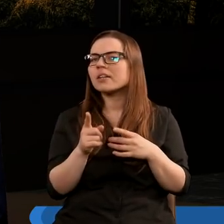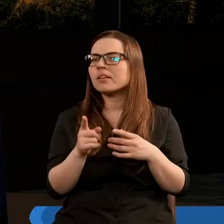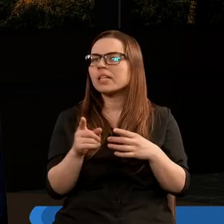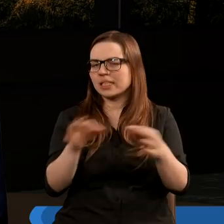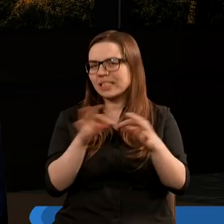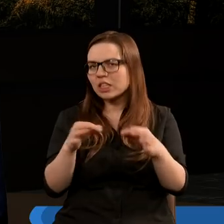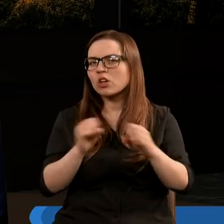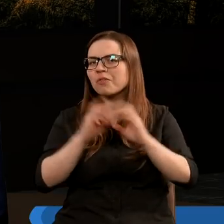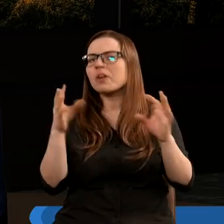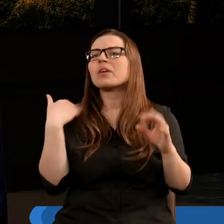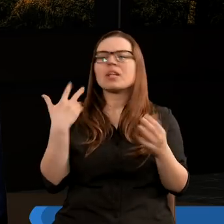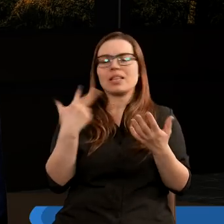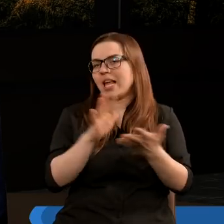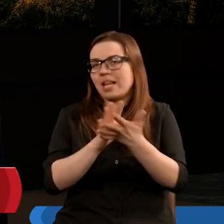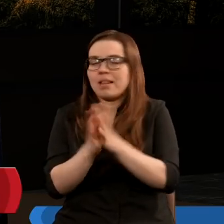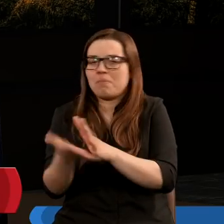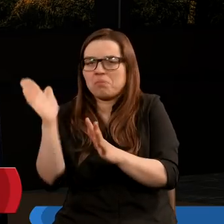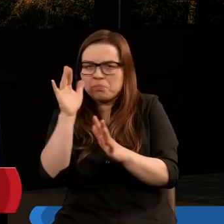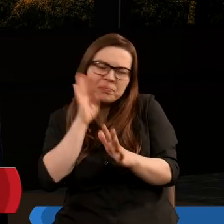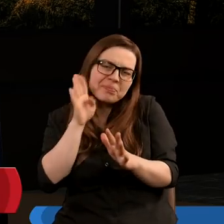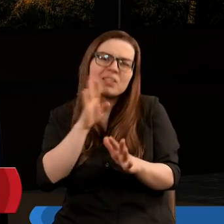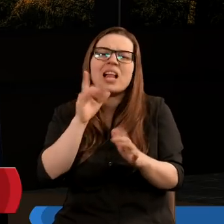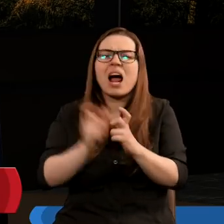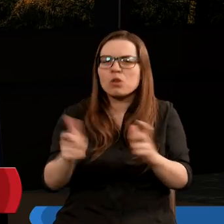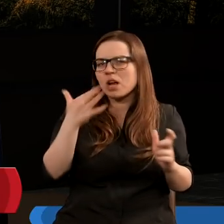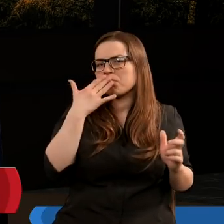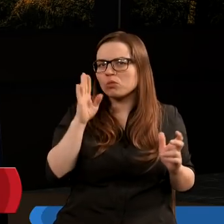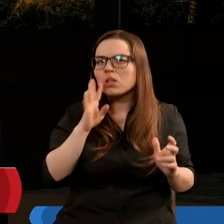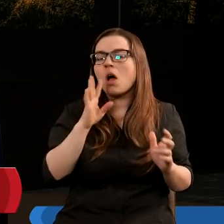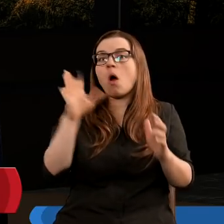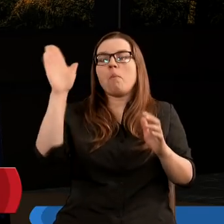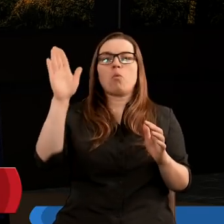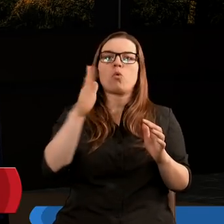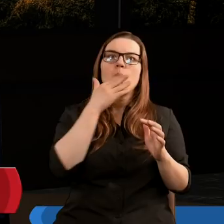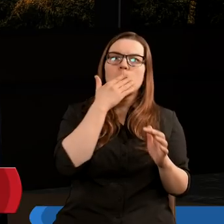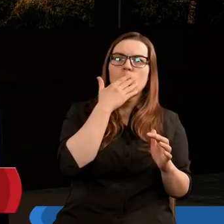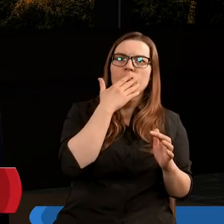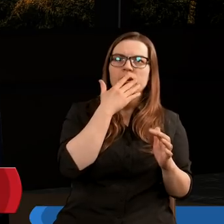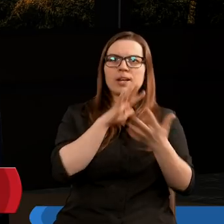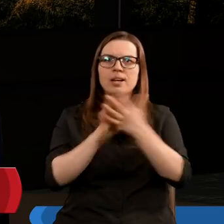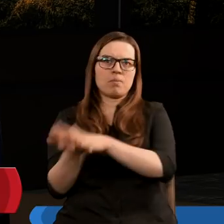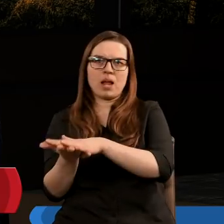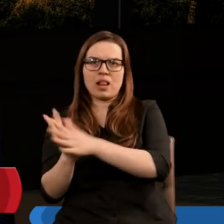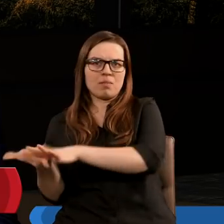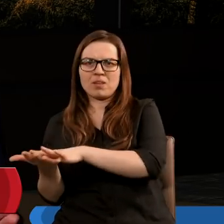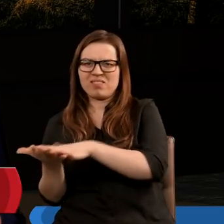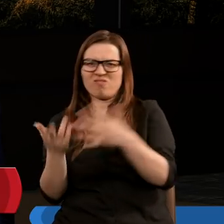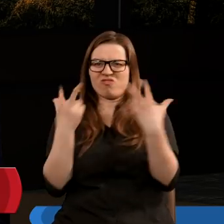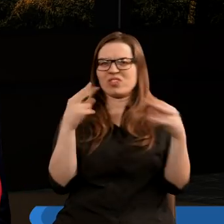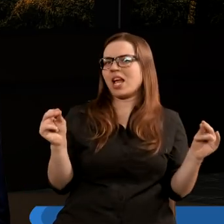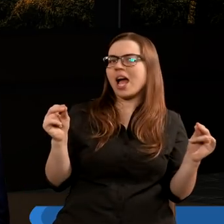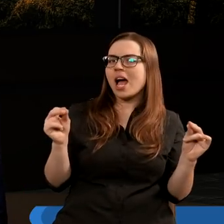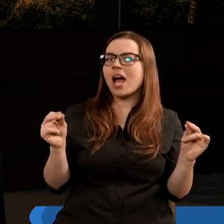w historii, on też jest niezmienny. Także to nie jest tak, że Bóg zmienia coś w tym planie. Ten plan